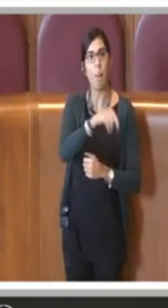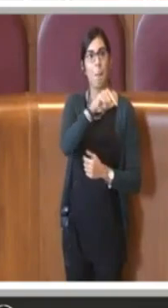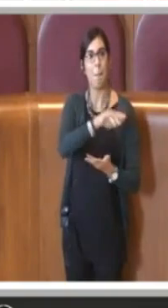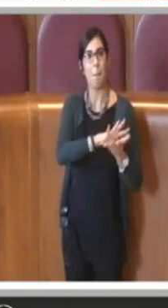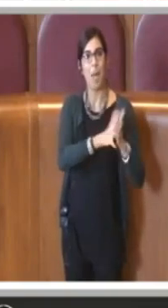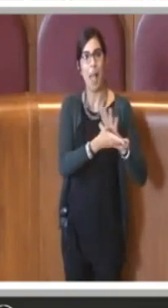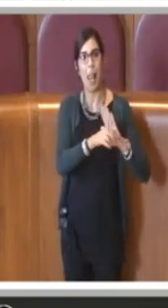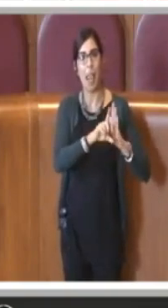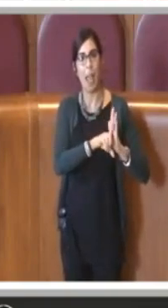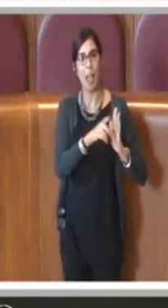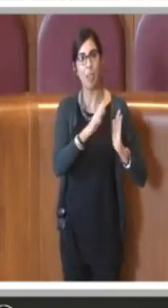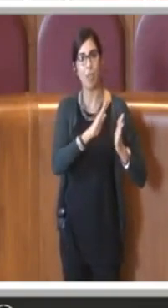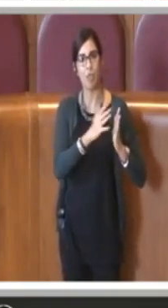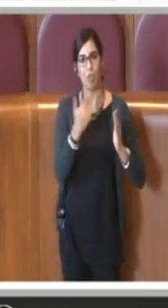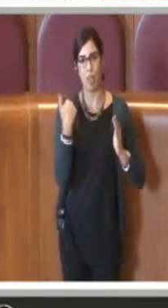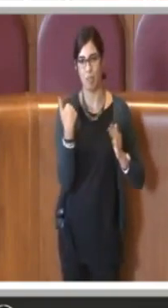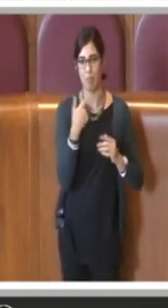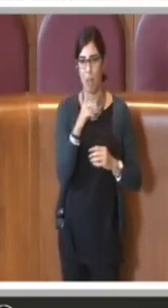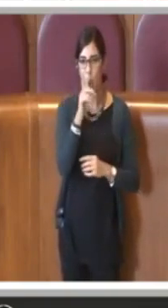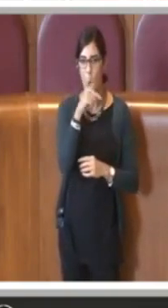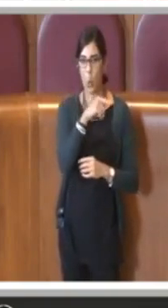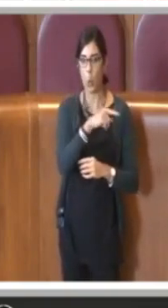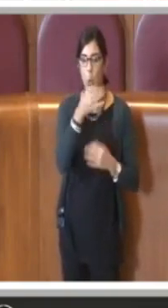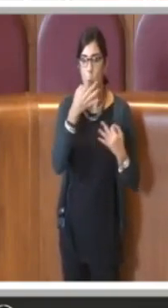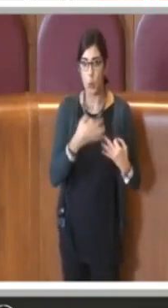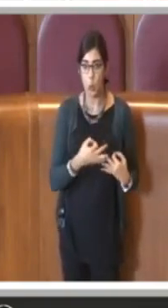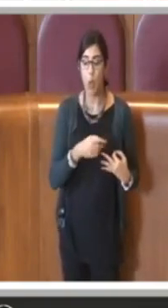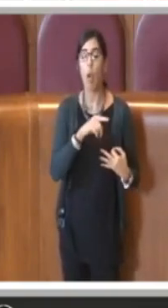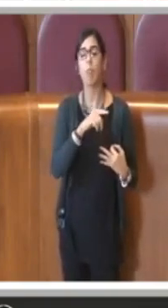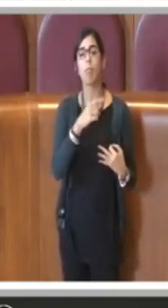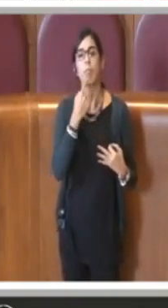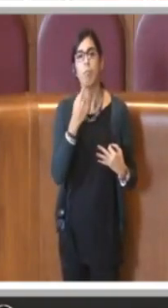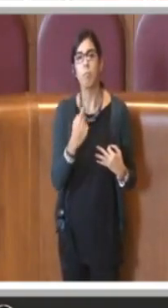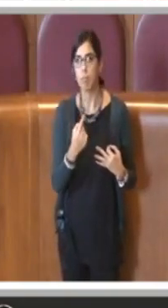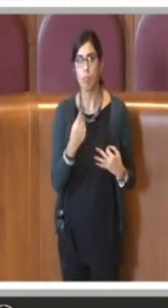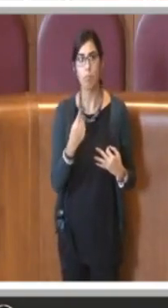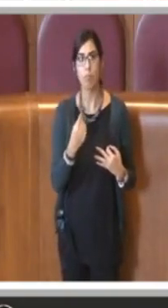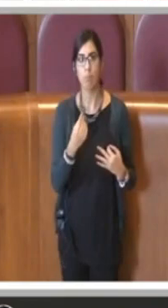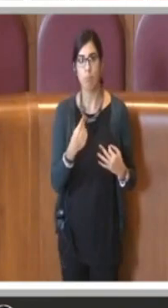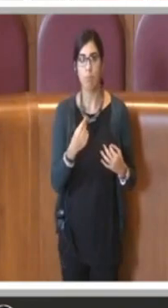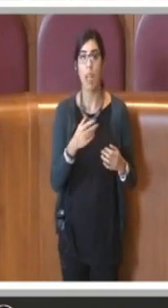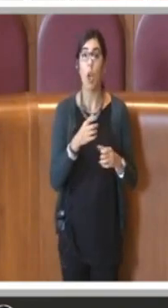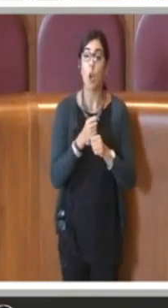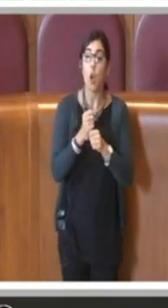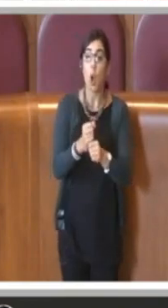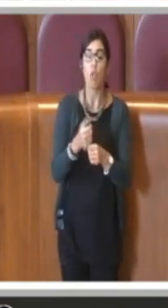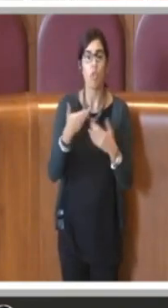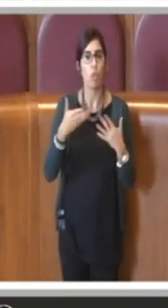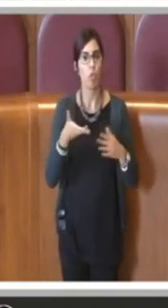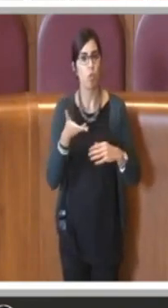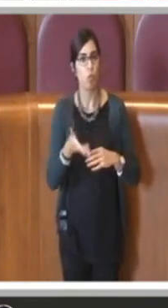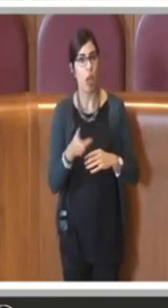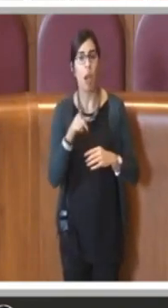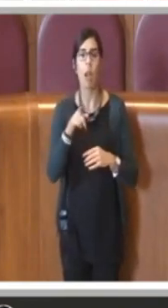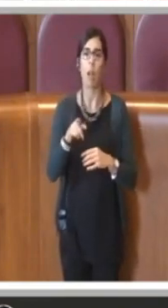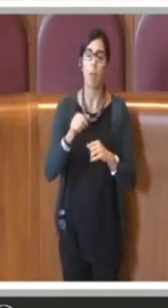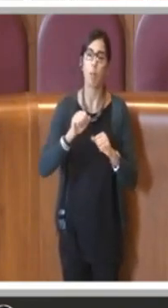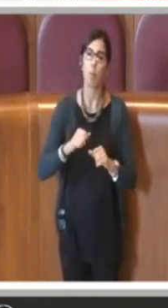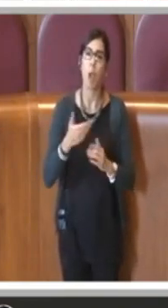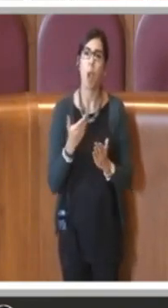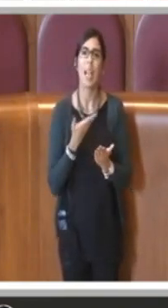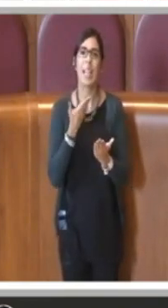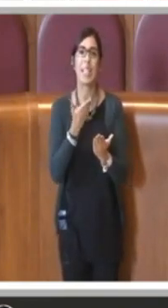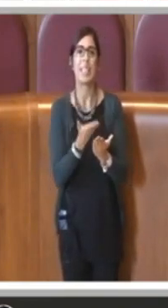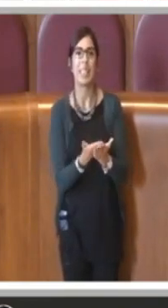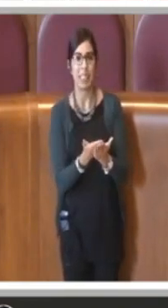in legge a luglio e che prevede per le concessioni in essere la possibilità di presentare istanza ed